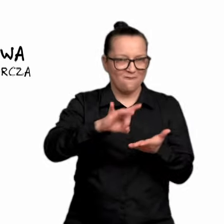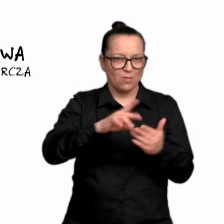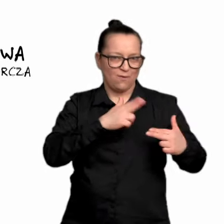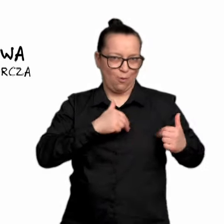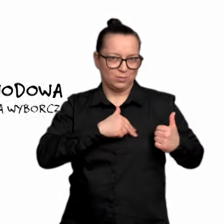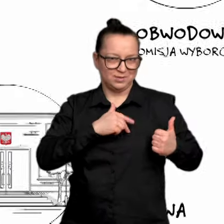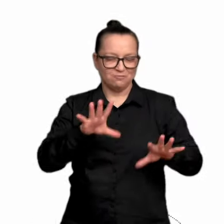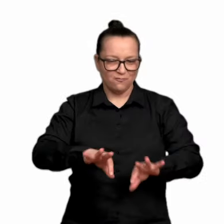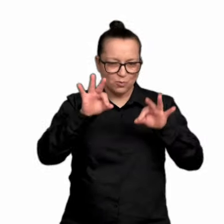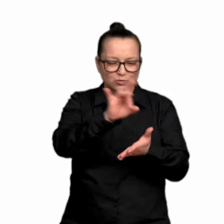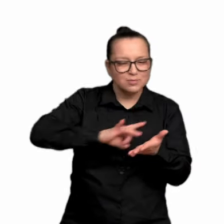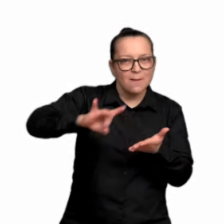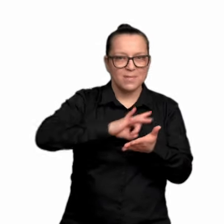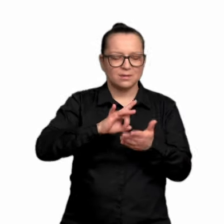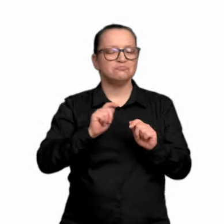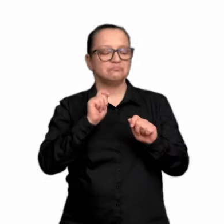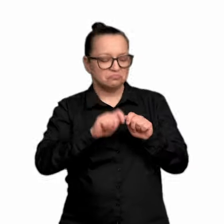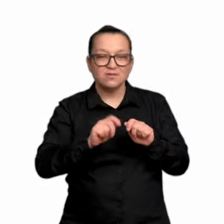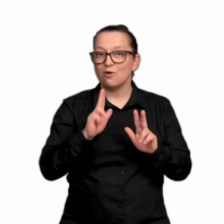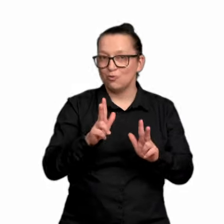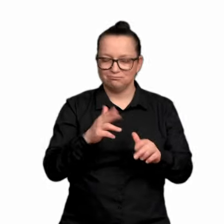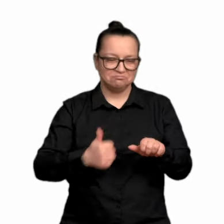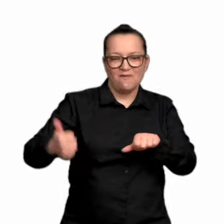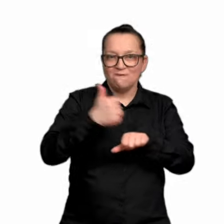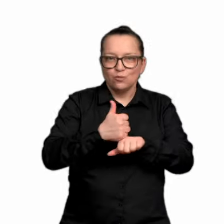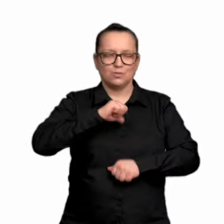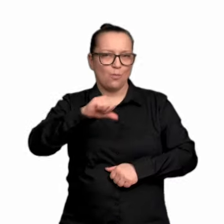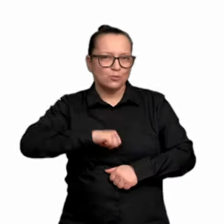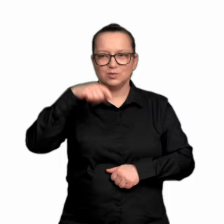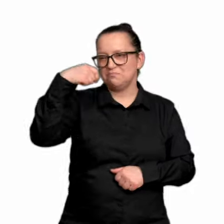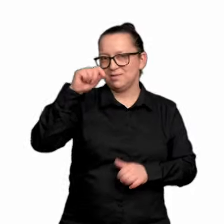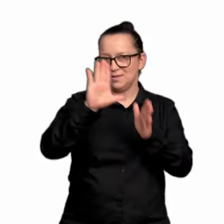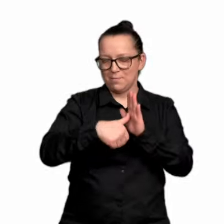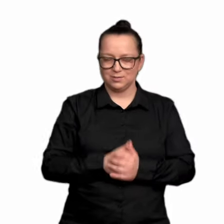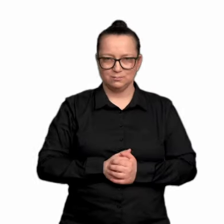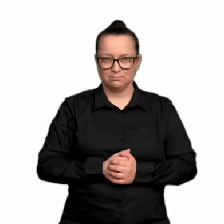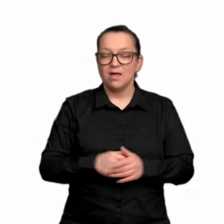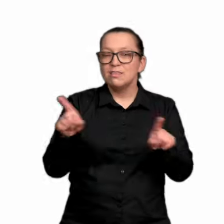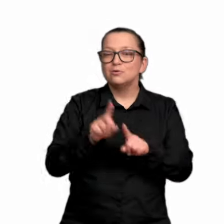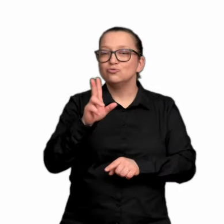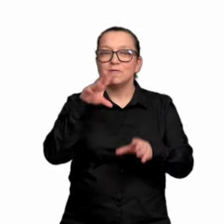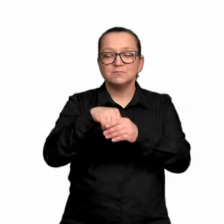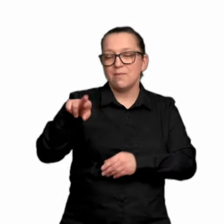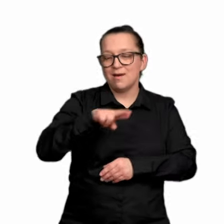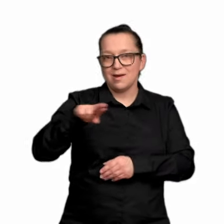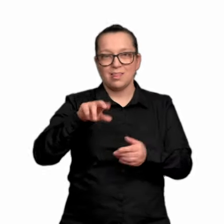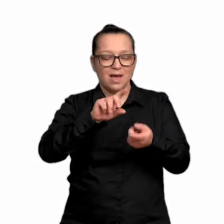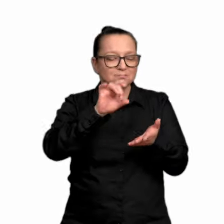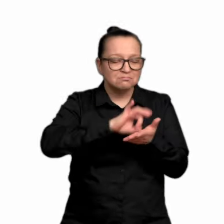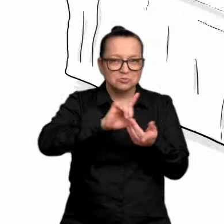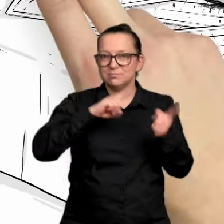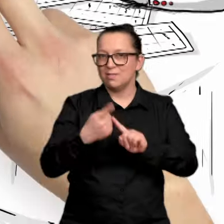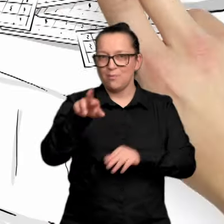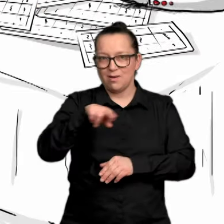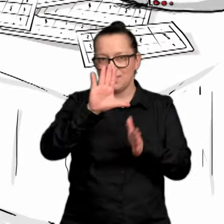komisji wyborczych w gminie stwierdza, kto został wójtem, burmistrzem lub prezydentem miasta oraz kto zasiądzie w Radzie Gminy albo w Radzie